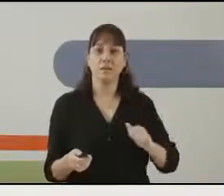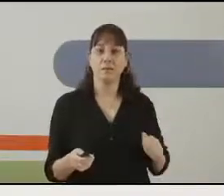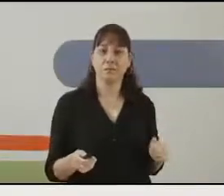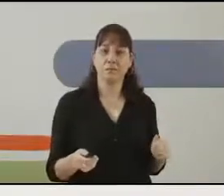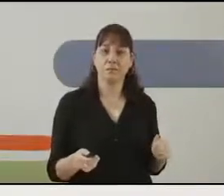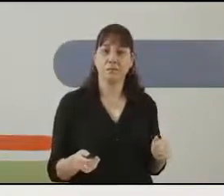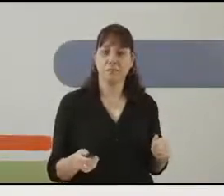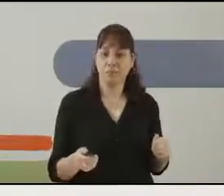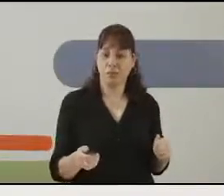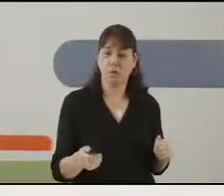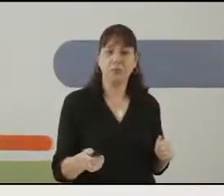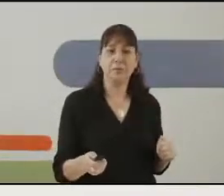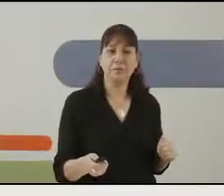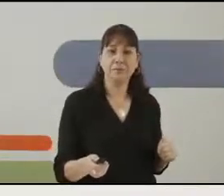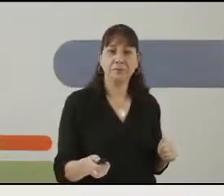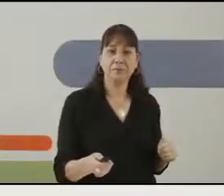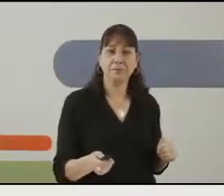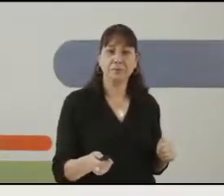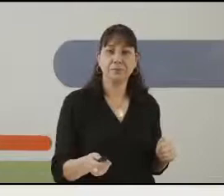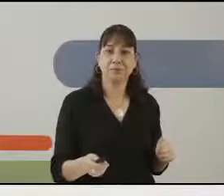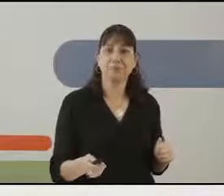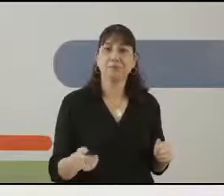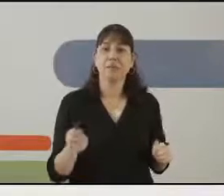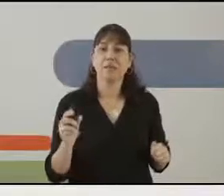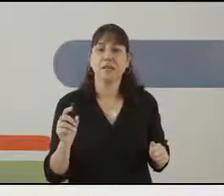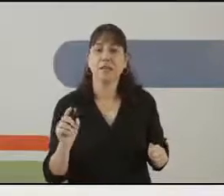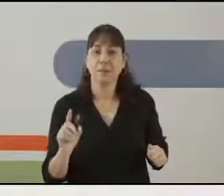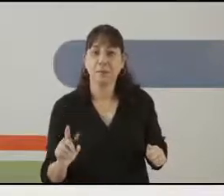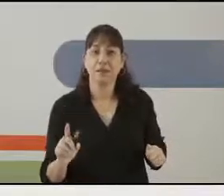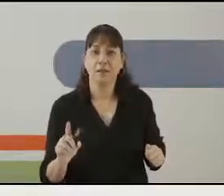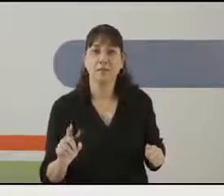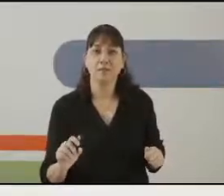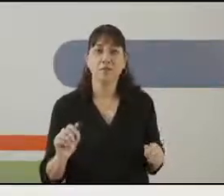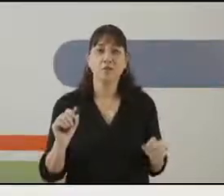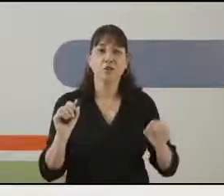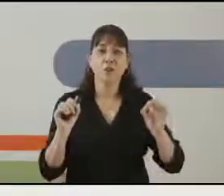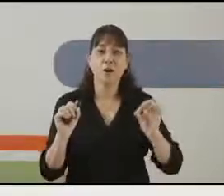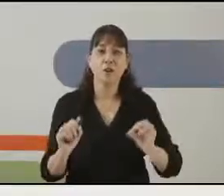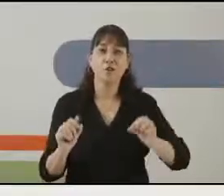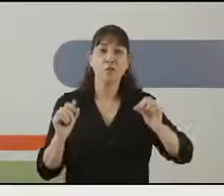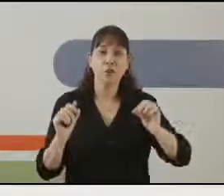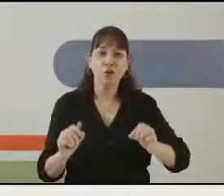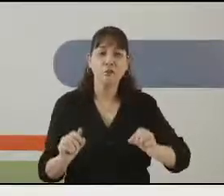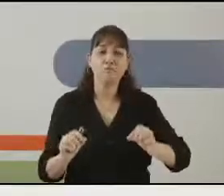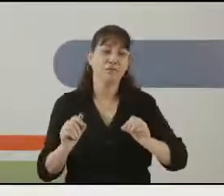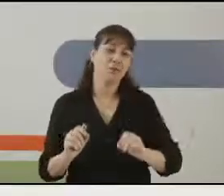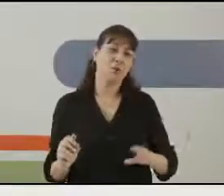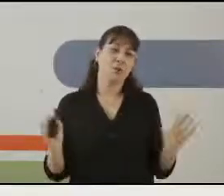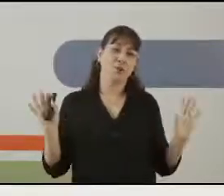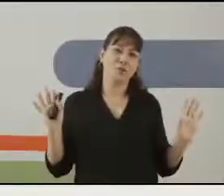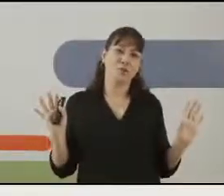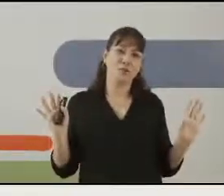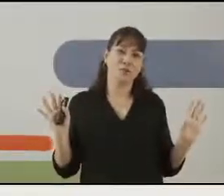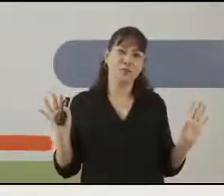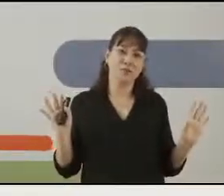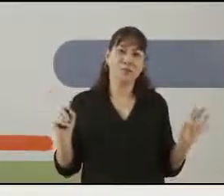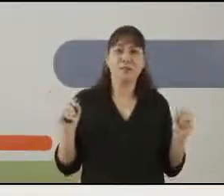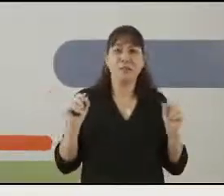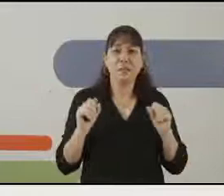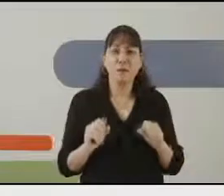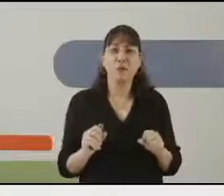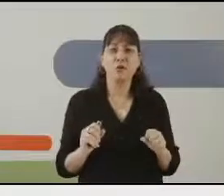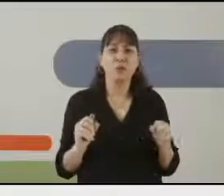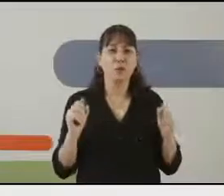אחרים. מוכנים? אני אספר לכם שבקרוב מאוד אני חוגגת יום הולדת,